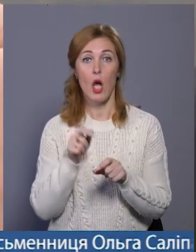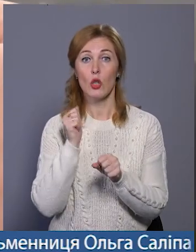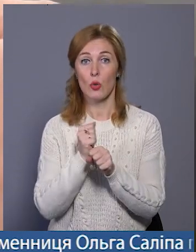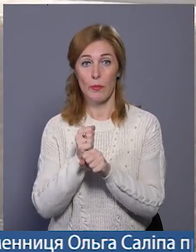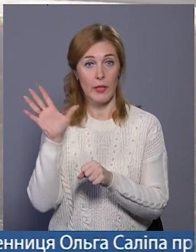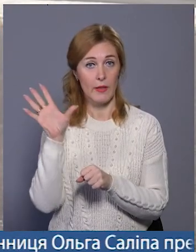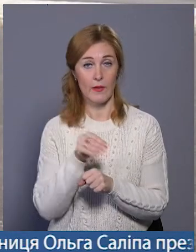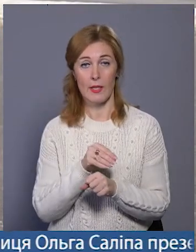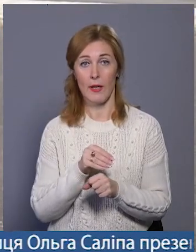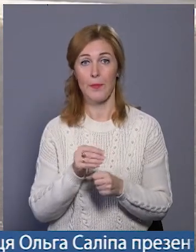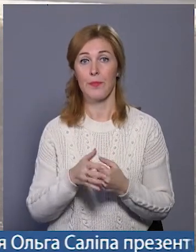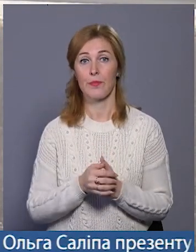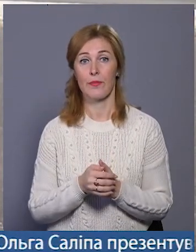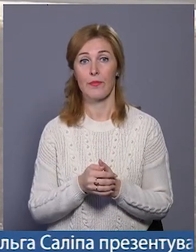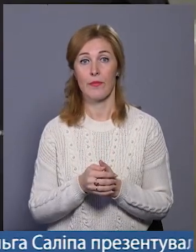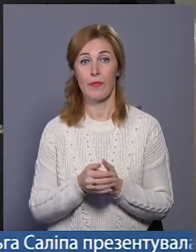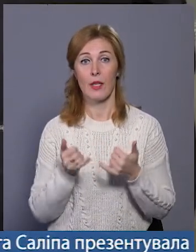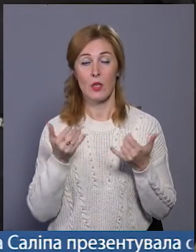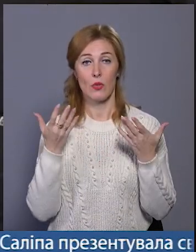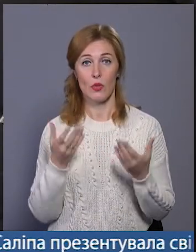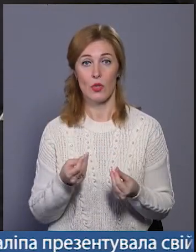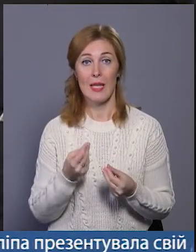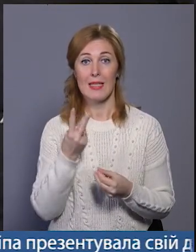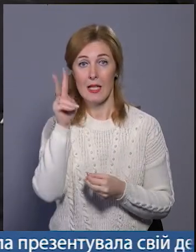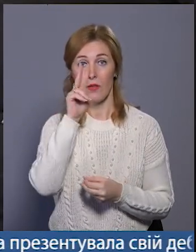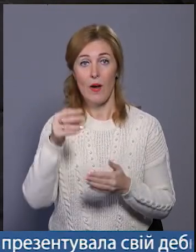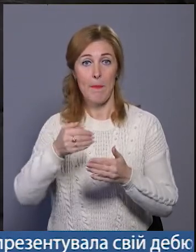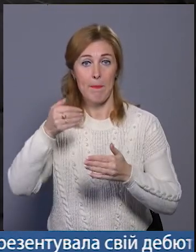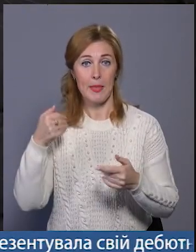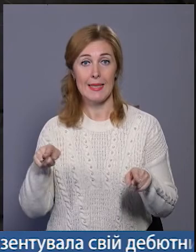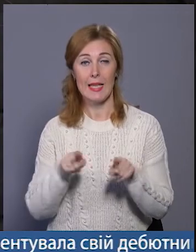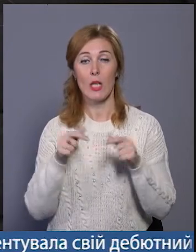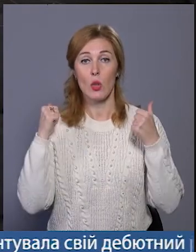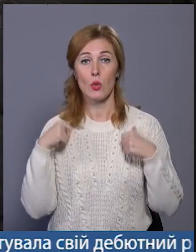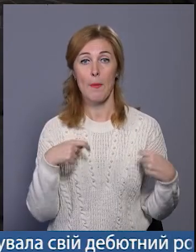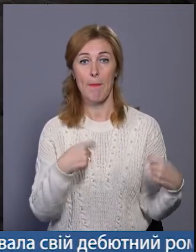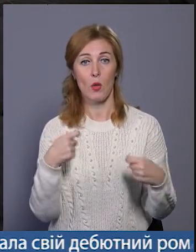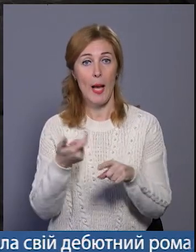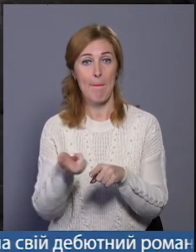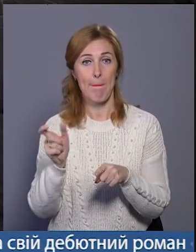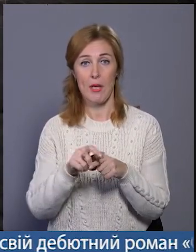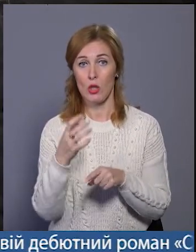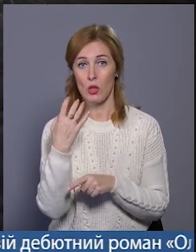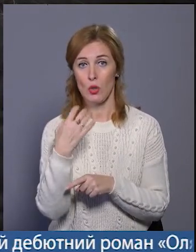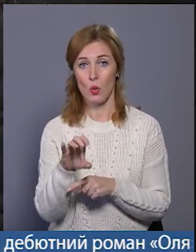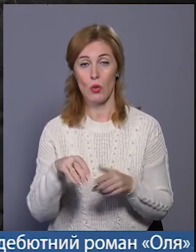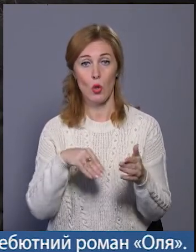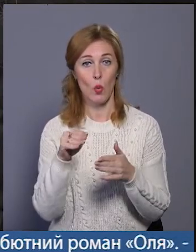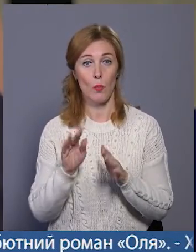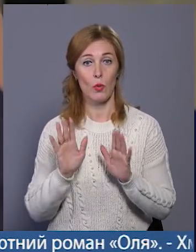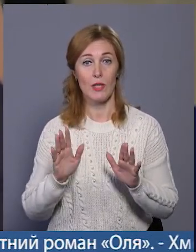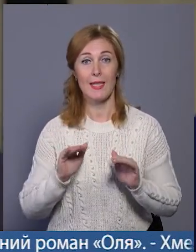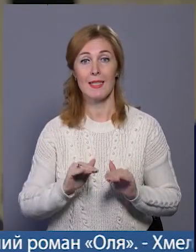це все до того вигляду, який він має на сьогоднішній день. За два місяці таких рюкзаків продала більше сотні. Здебільшого їх купують дітям.